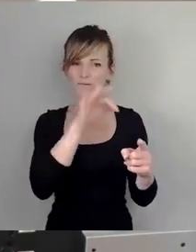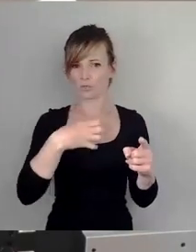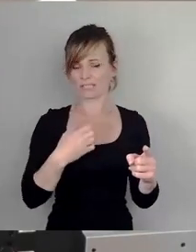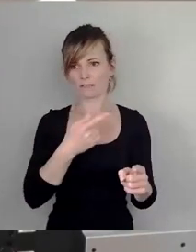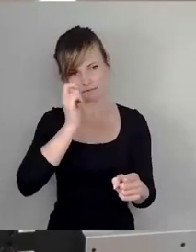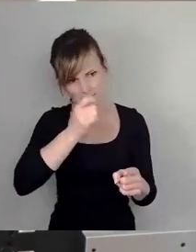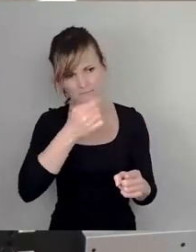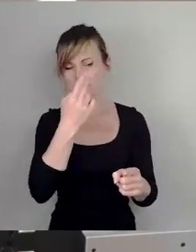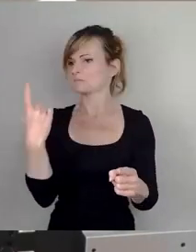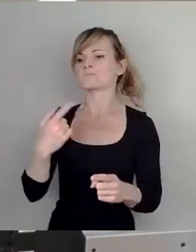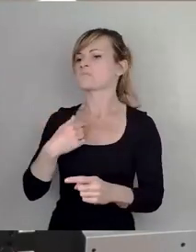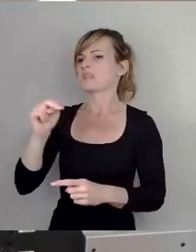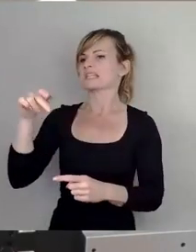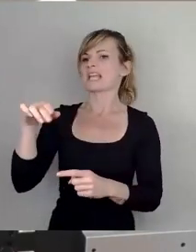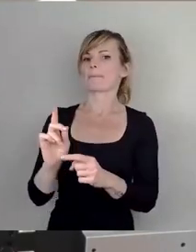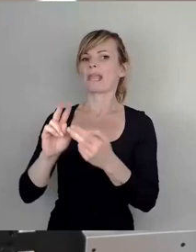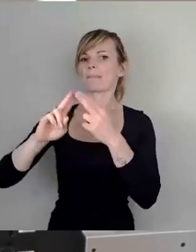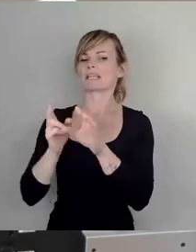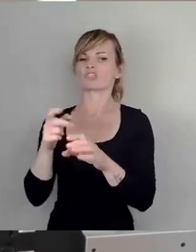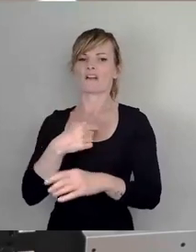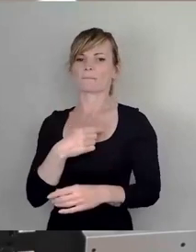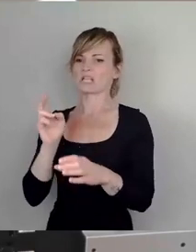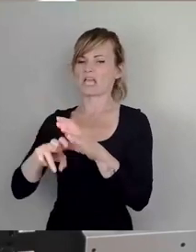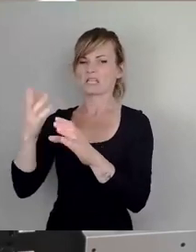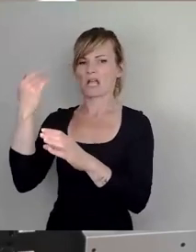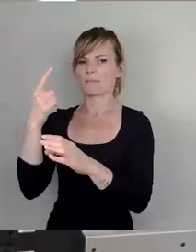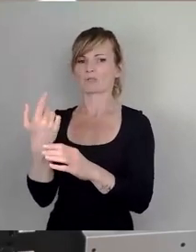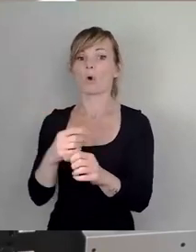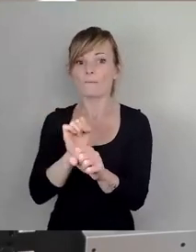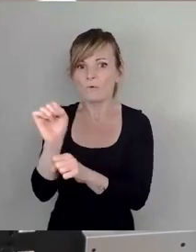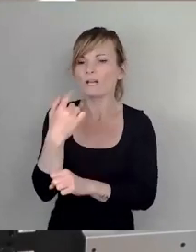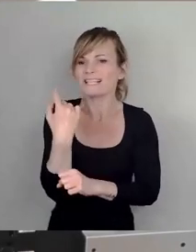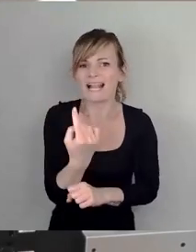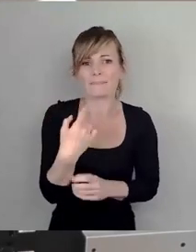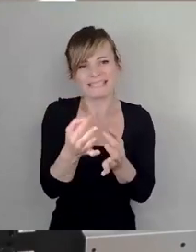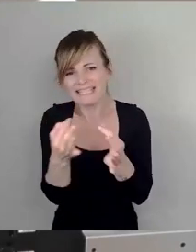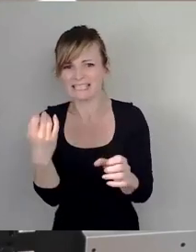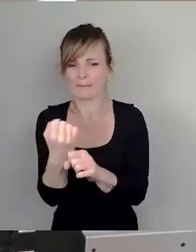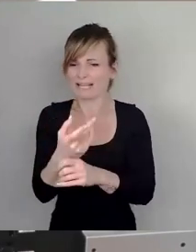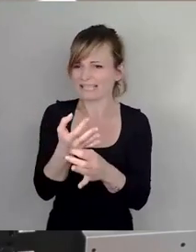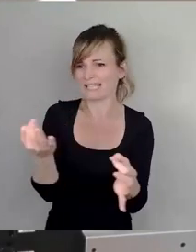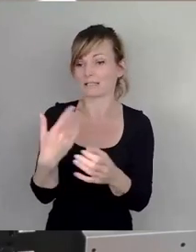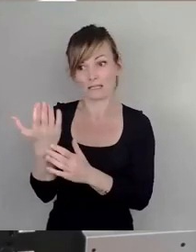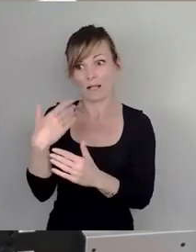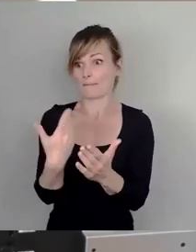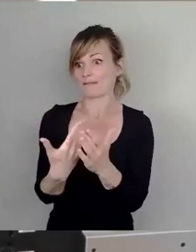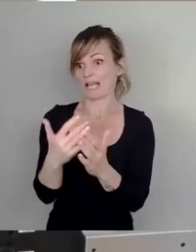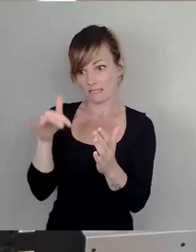Aber da haben Sie die NSDAP-Mitgliedschaft über alles gestellt, obwohl er in dieser Mitgliedschaft sich nichts hat zu Schulden kommen lassen. Auch das war bewiesen.